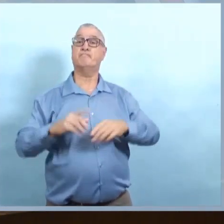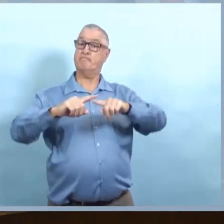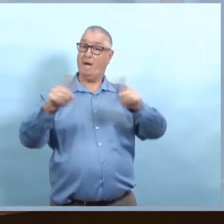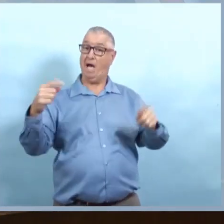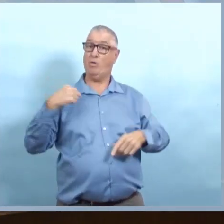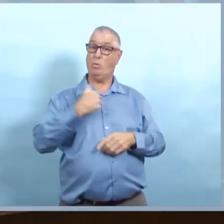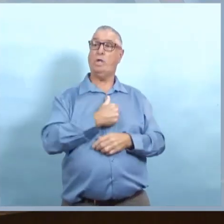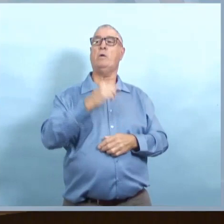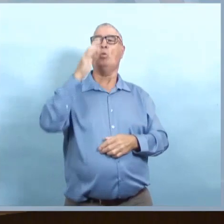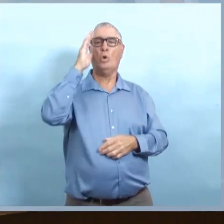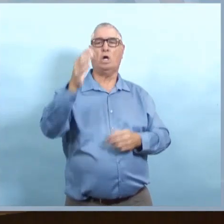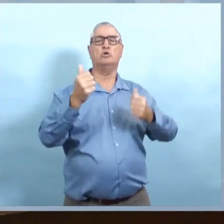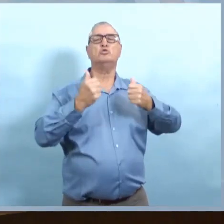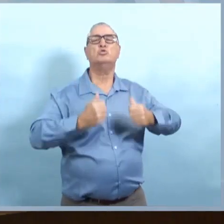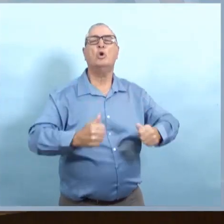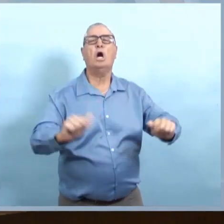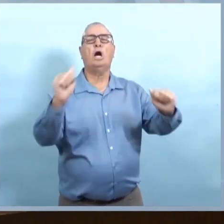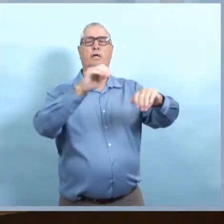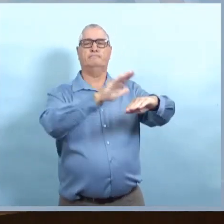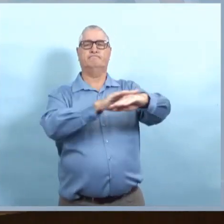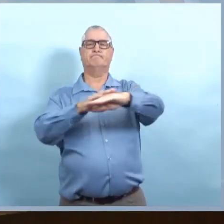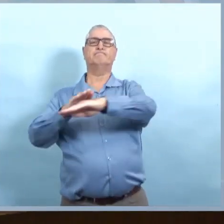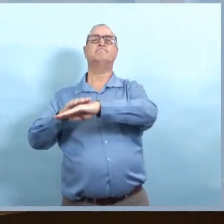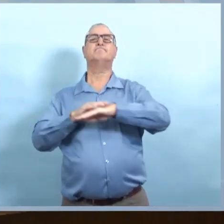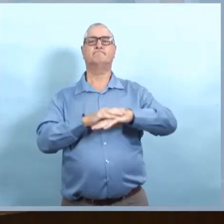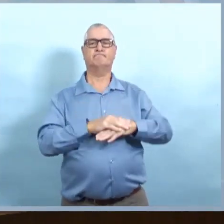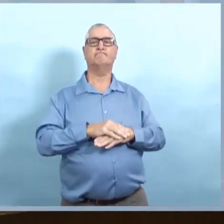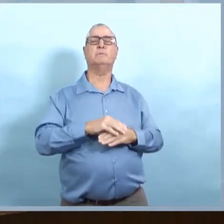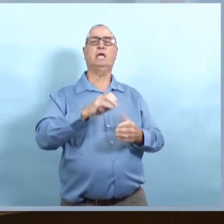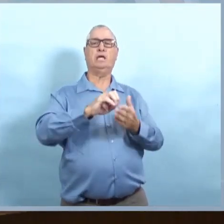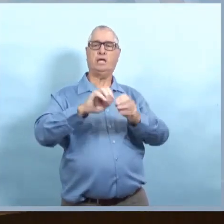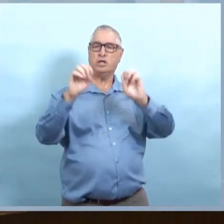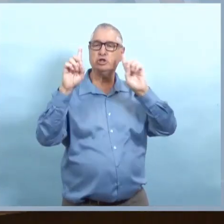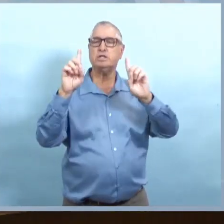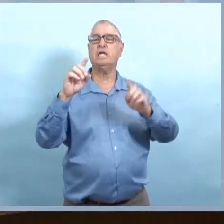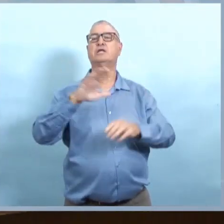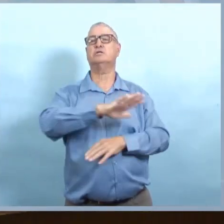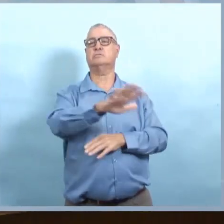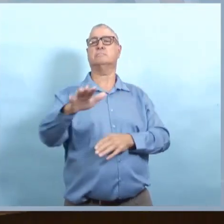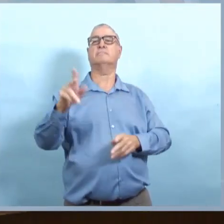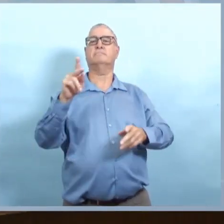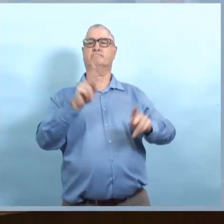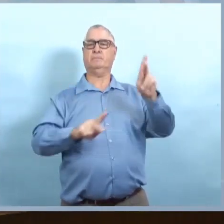faisaient en sorte qu'ils ne permettaient pas aux clients d'entrer sans masque. Donc, c'est comme la plupart des ordres de santé publique.